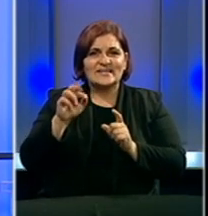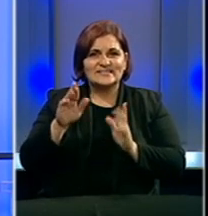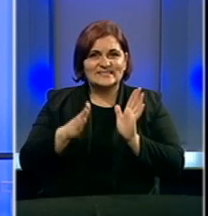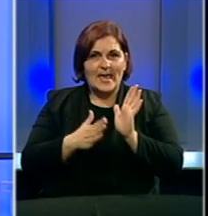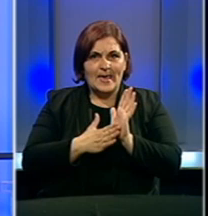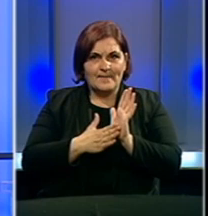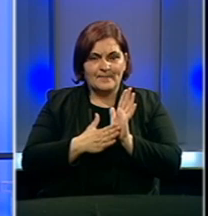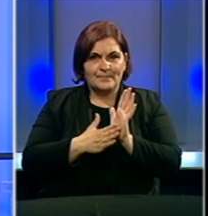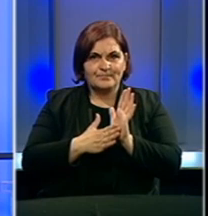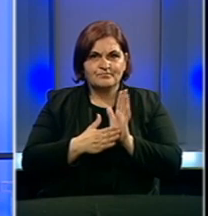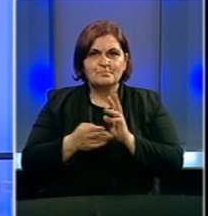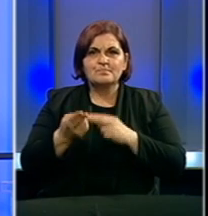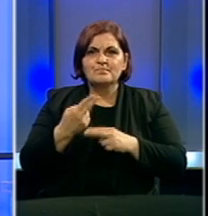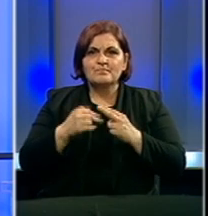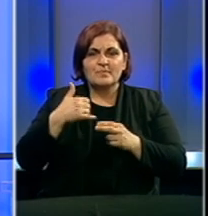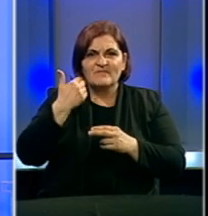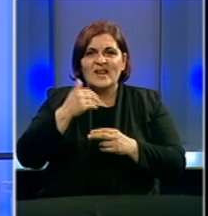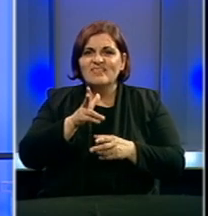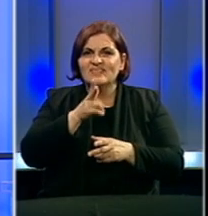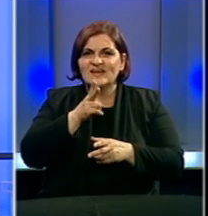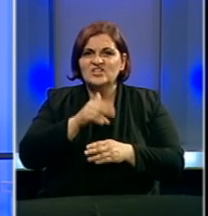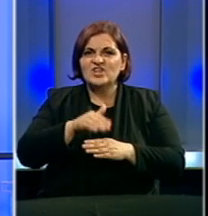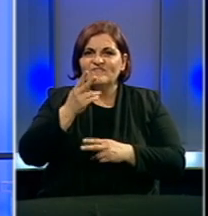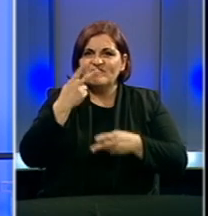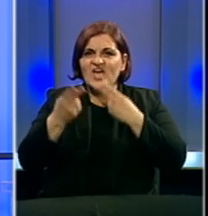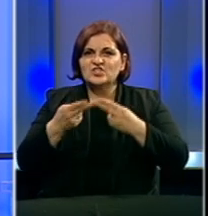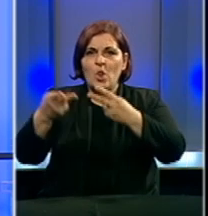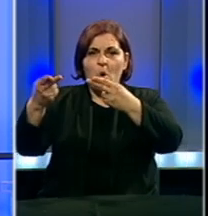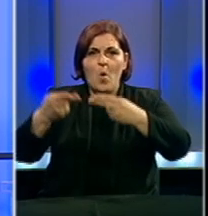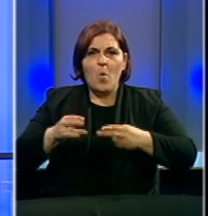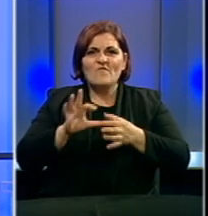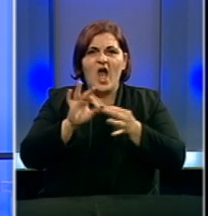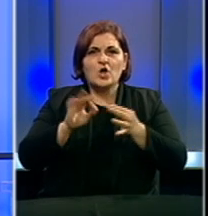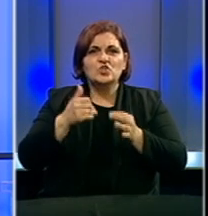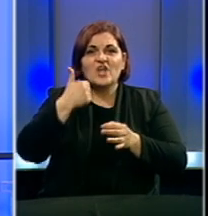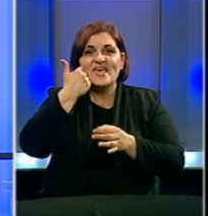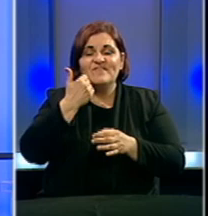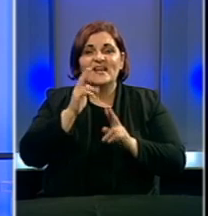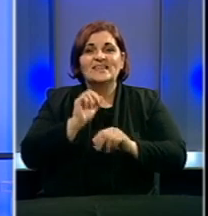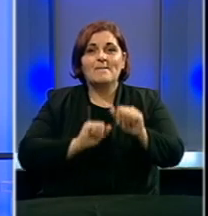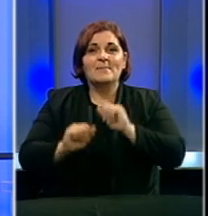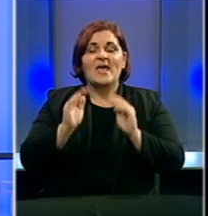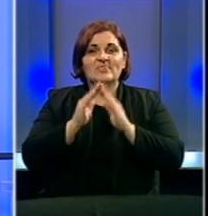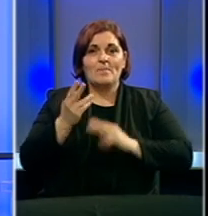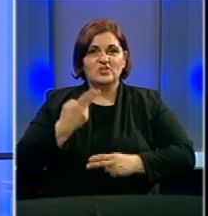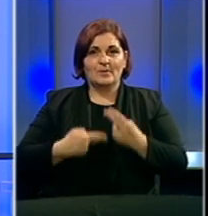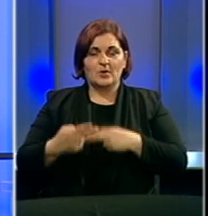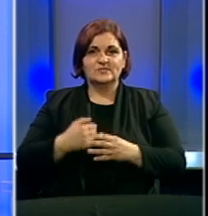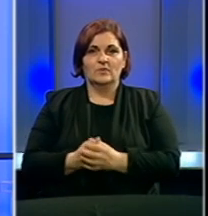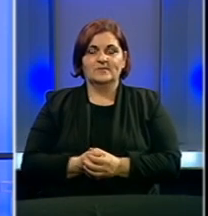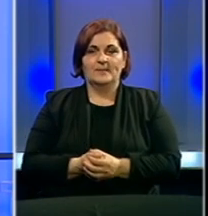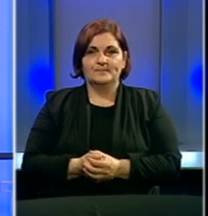Hercegovine, Stašom Košarcen. Vinari su tražili veću kontrolu uvoza groždja i vina da bi bila zaštićena domaća proizvodnja.